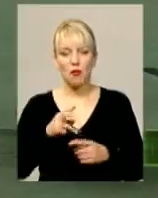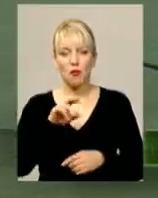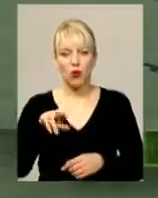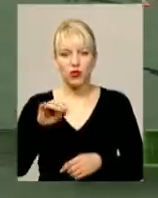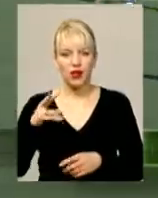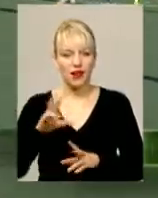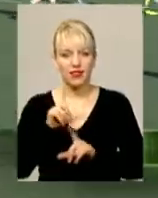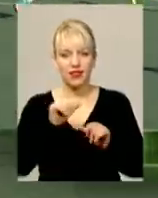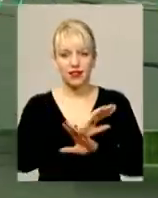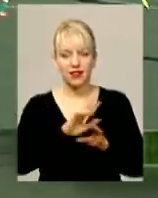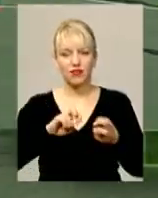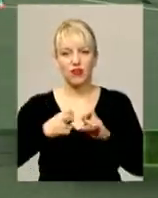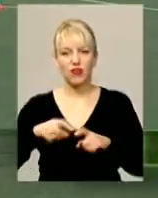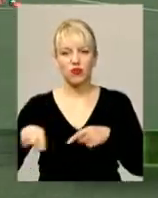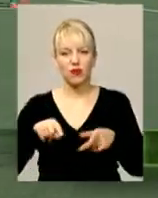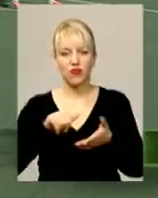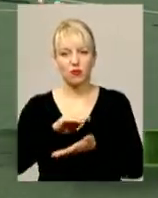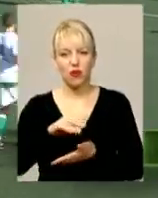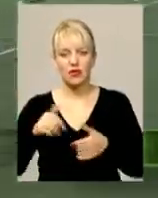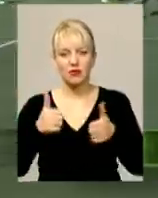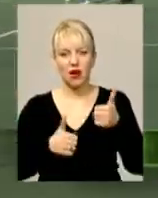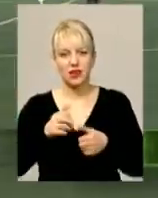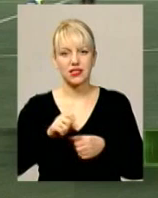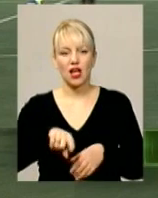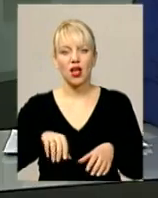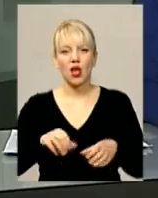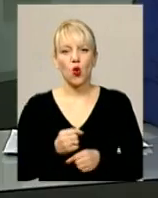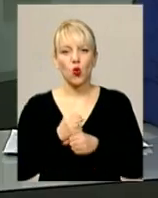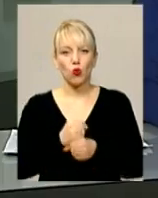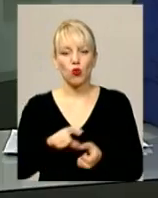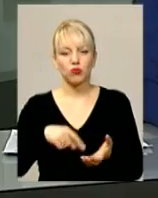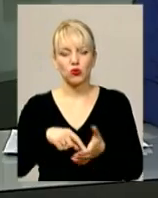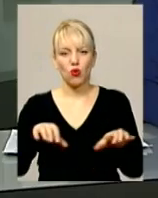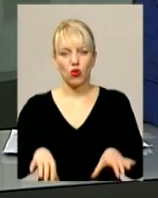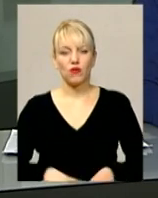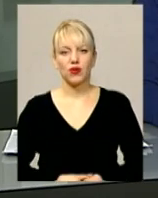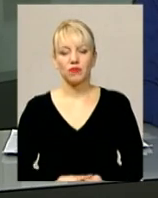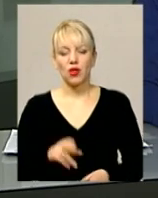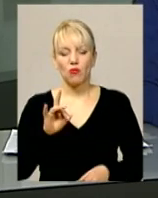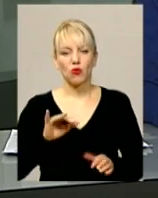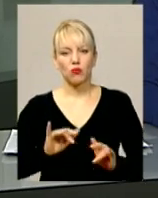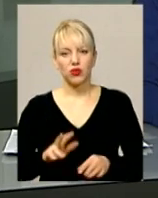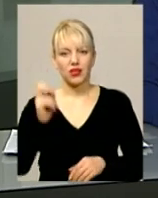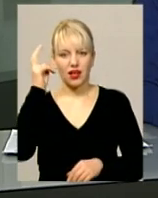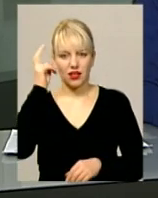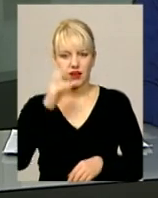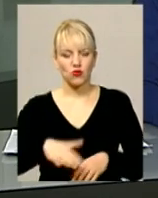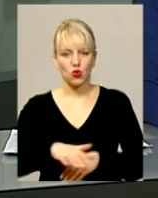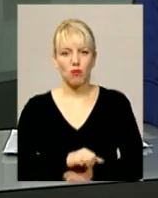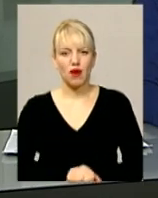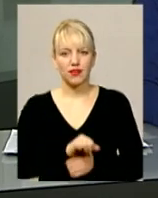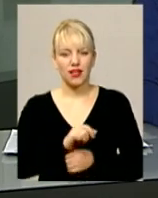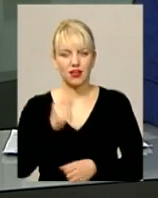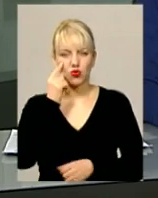-Франківська. Футболісти відмовилися змагатися за кубок міського голови. Про події на Київському майдані очима